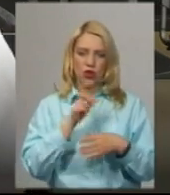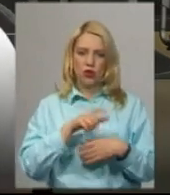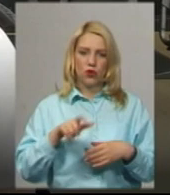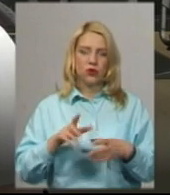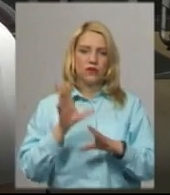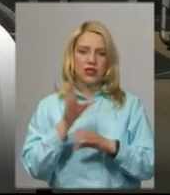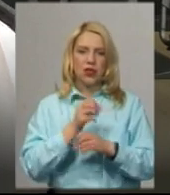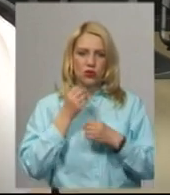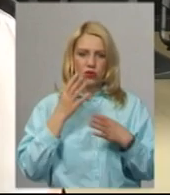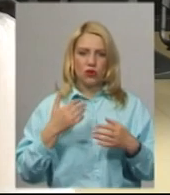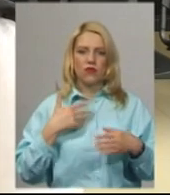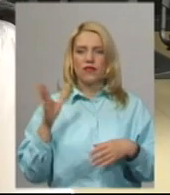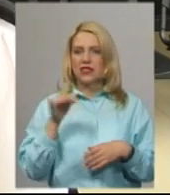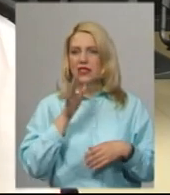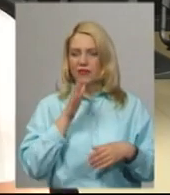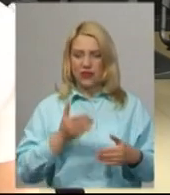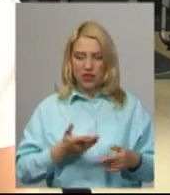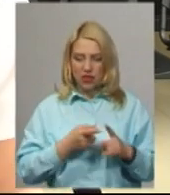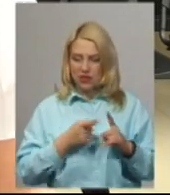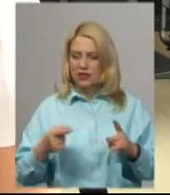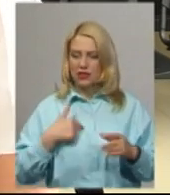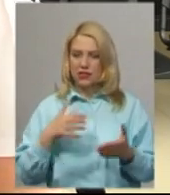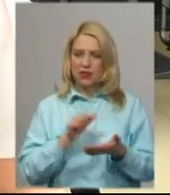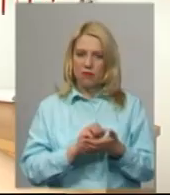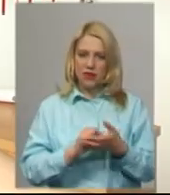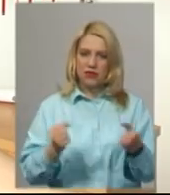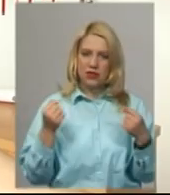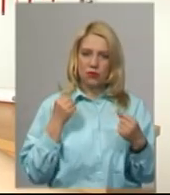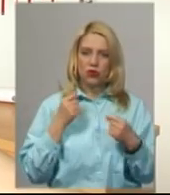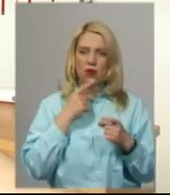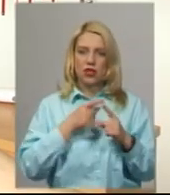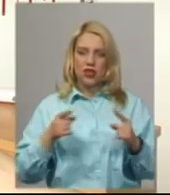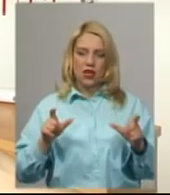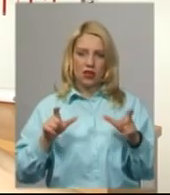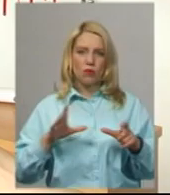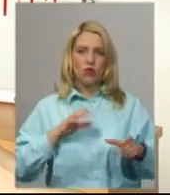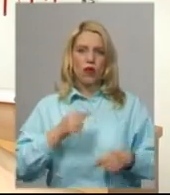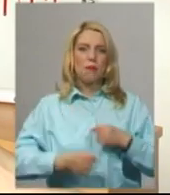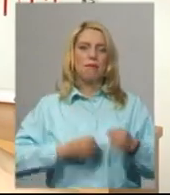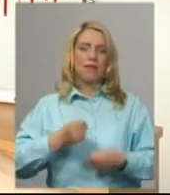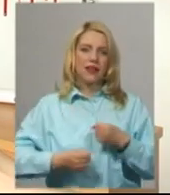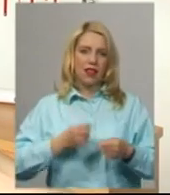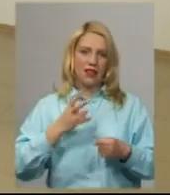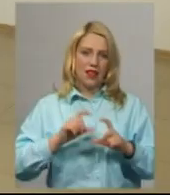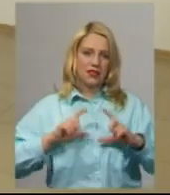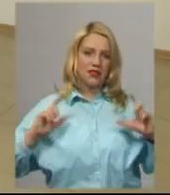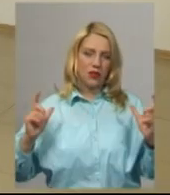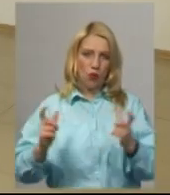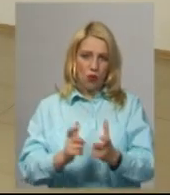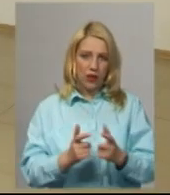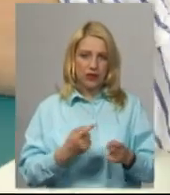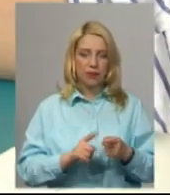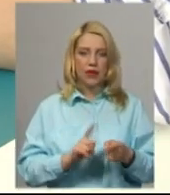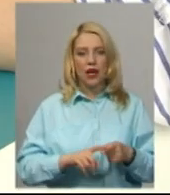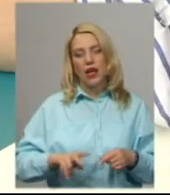Взагалі по життю я займаюся спортом і під час карантину я бігала на стадіоні. За словами завідуючого басейном спортивно-культурного центру